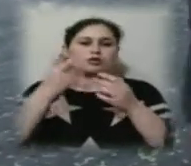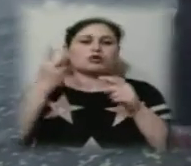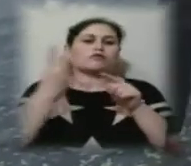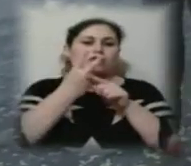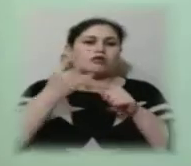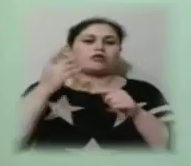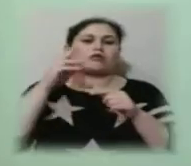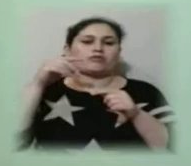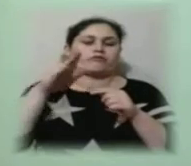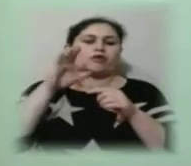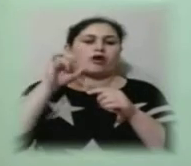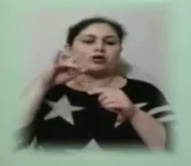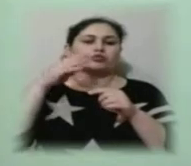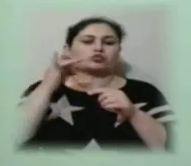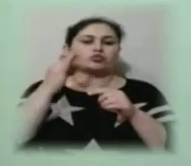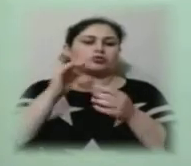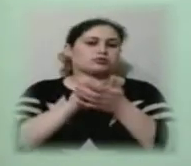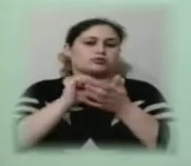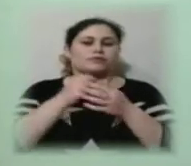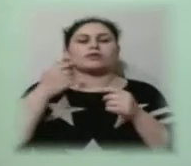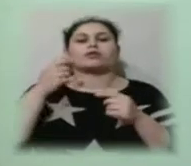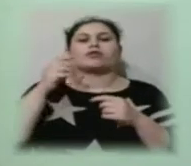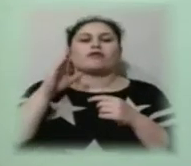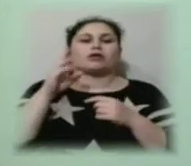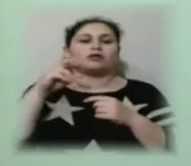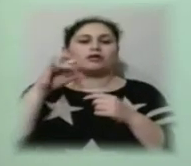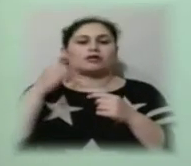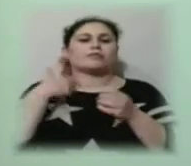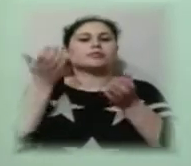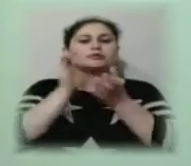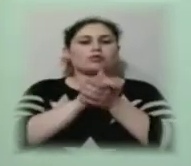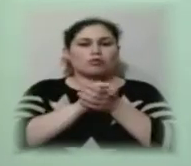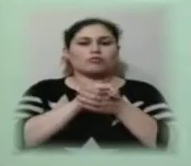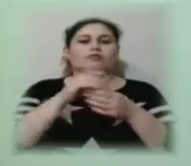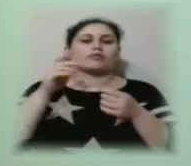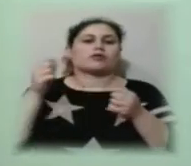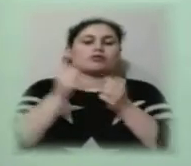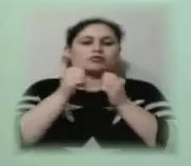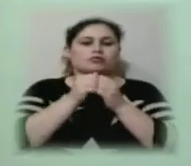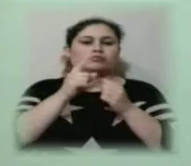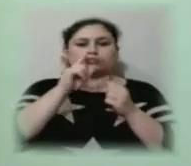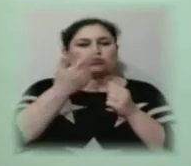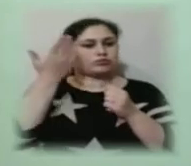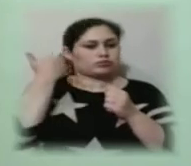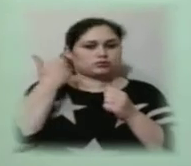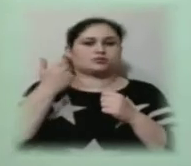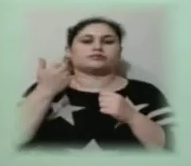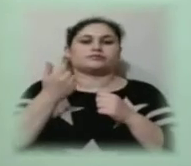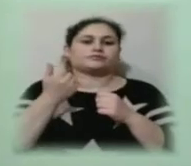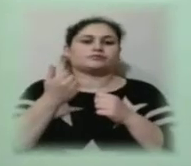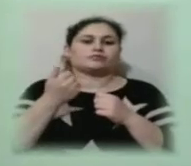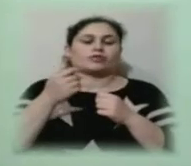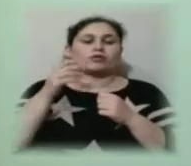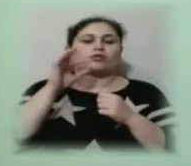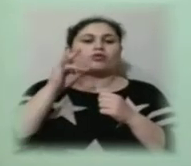-студії. З Лерою ми познайомилися біля року тому. Вона була ще